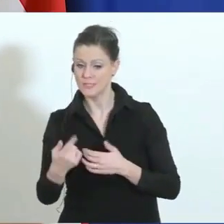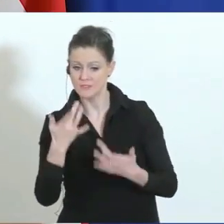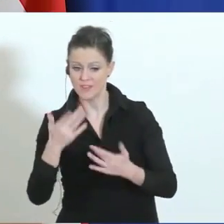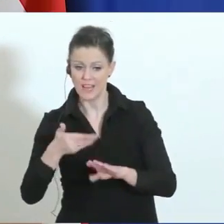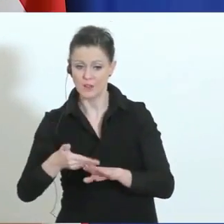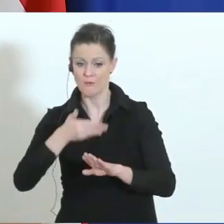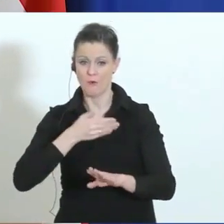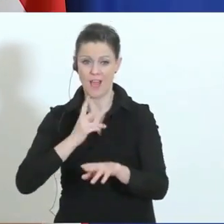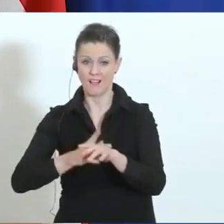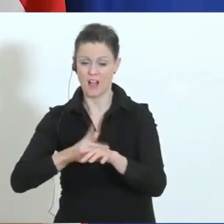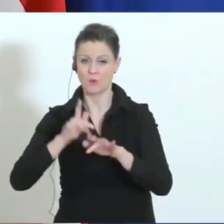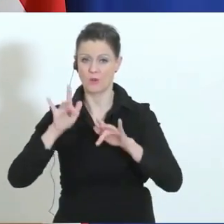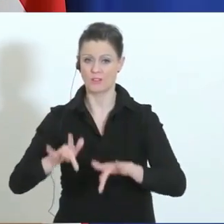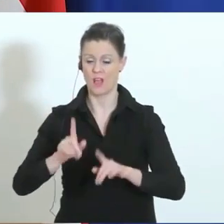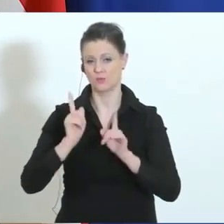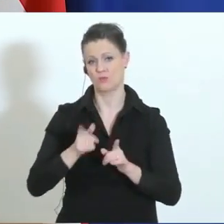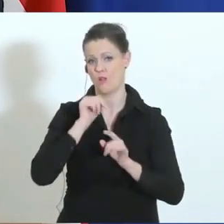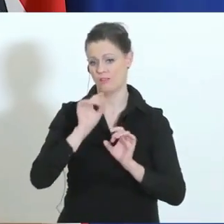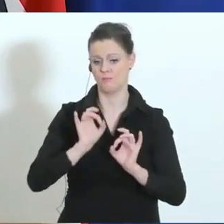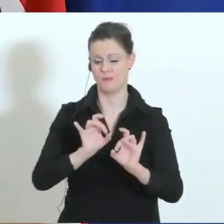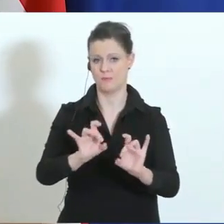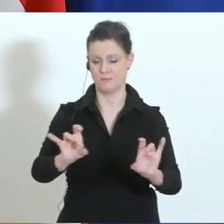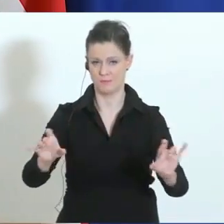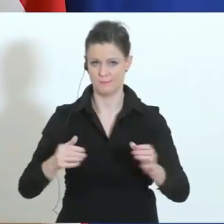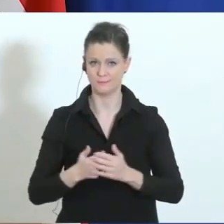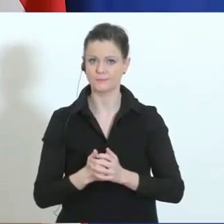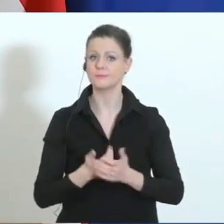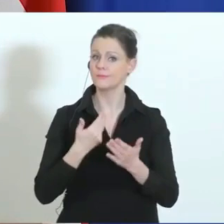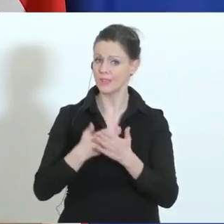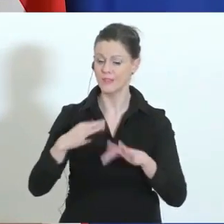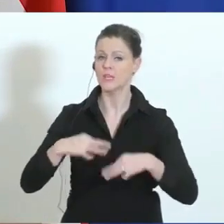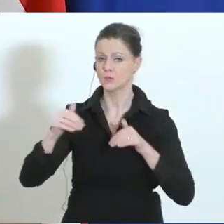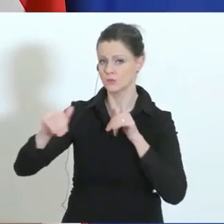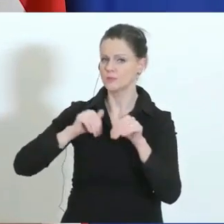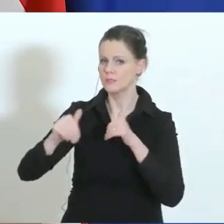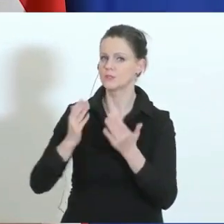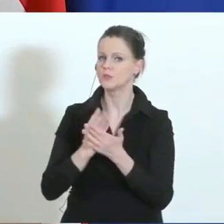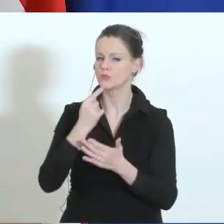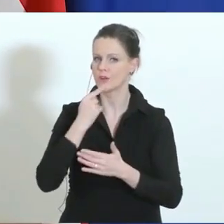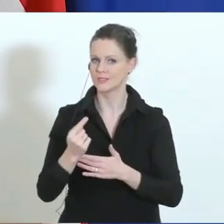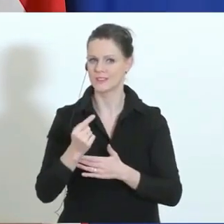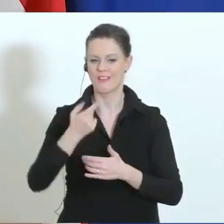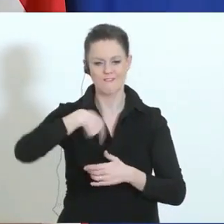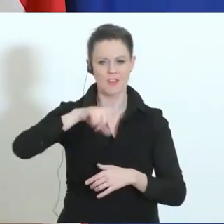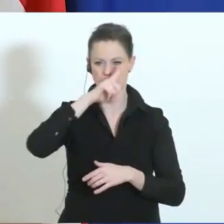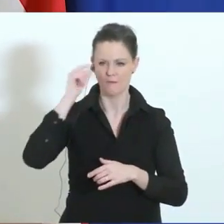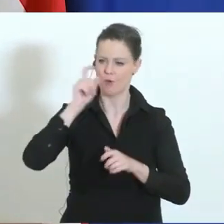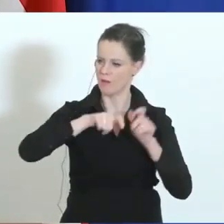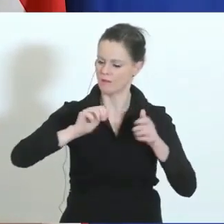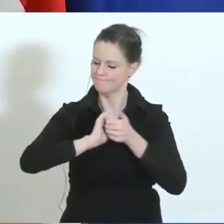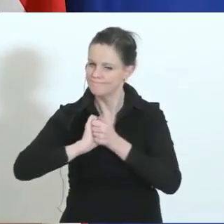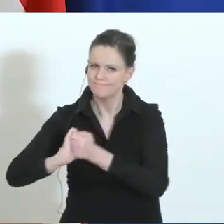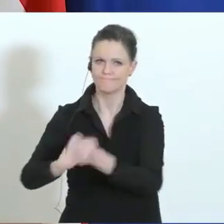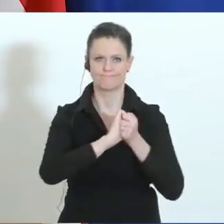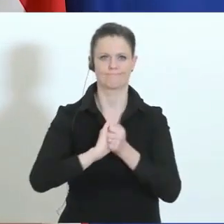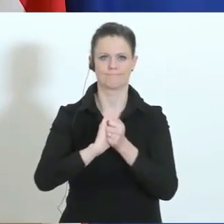passiert gerade. Und ich kann nur das unterstreichen, was der Gesundheitsminister gesagt hat. Der Zusammenhalt in der Bevölkerung ist groß. Es gibt